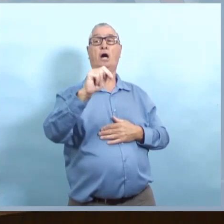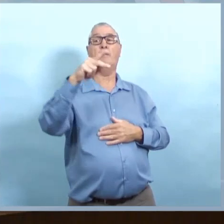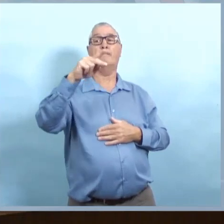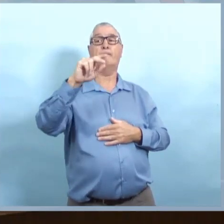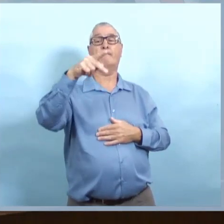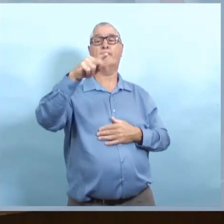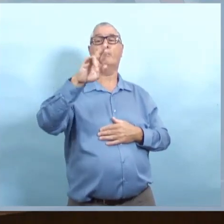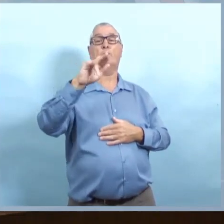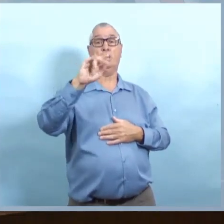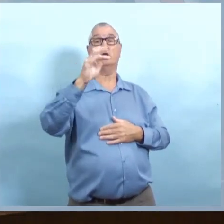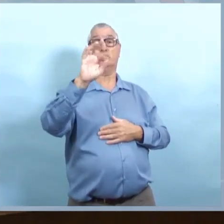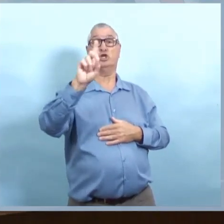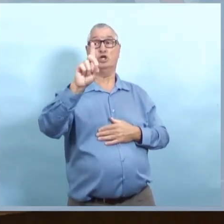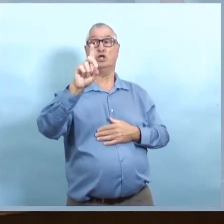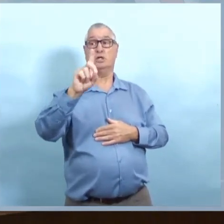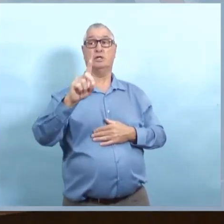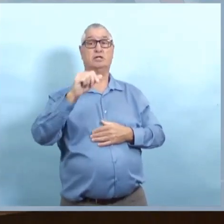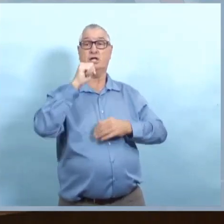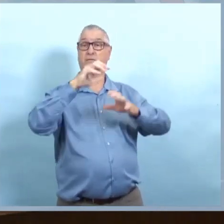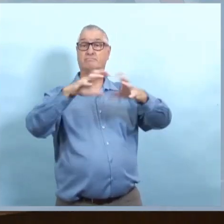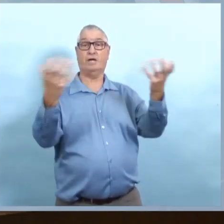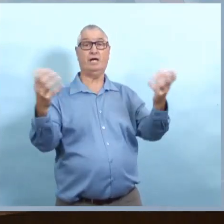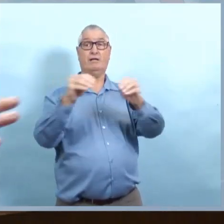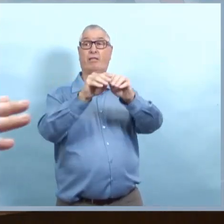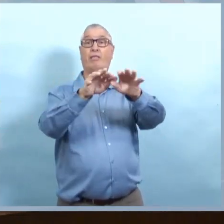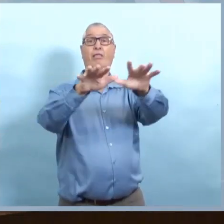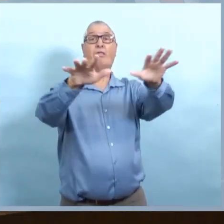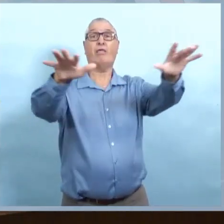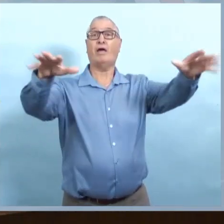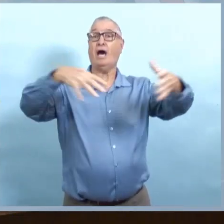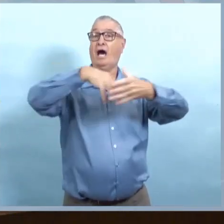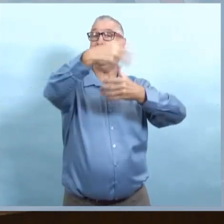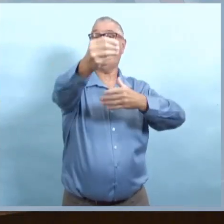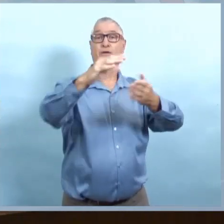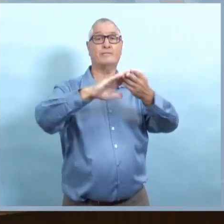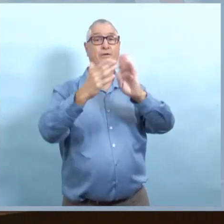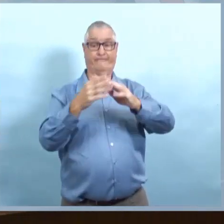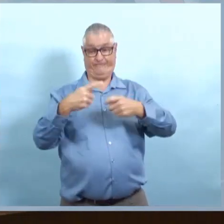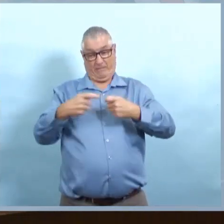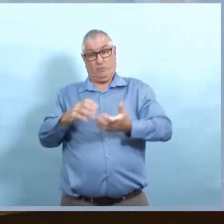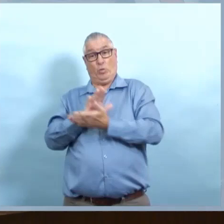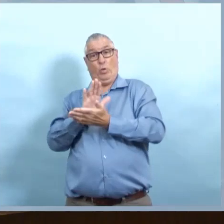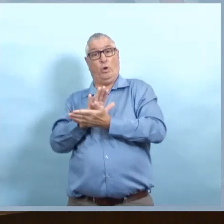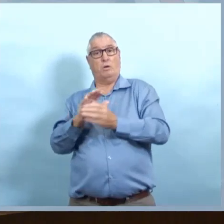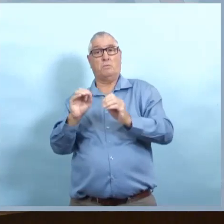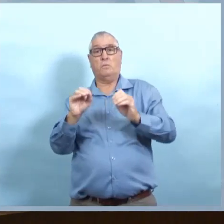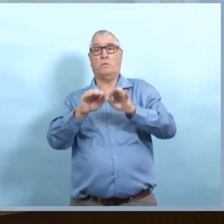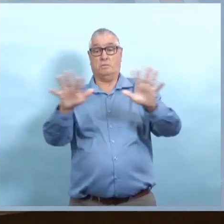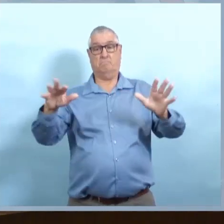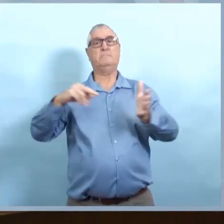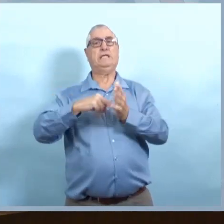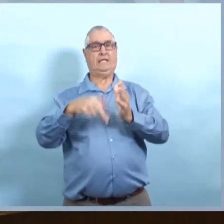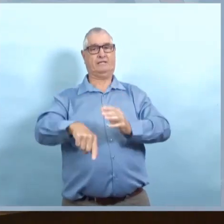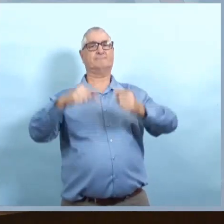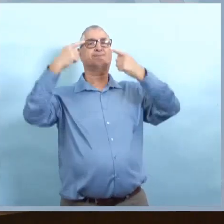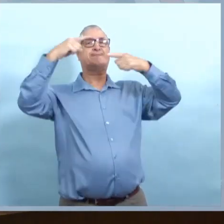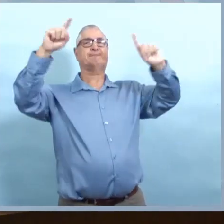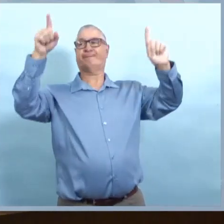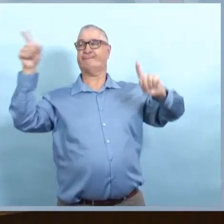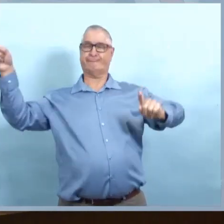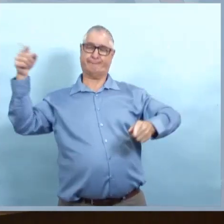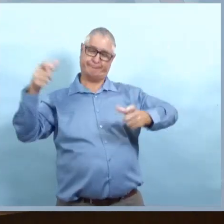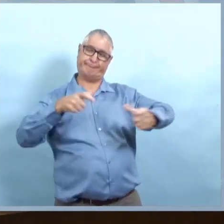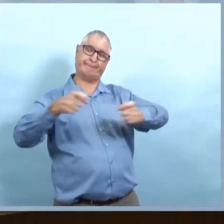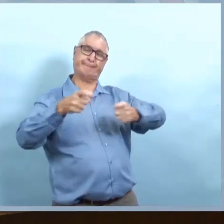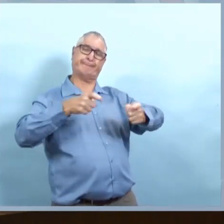nous avons vu un certain nombre de cas dans les écoles, mais à l'extérieur de John Pritchard, nous n'avons pas vraiment vu beaucoup de transmissions dans l